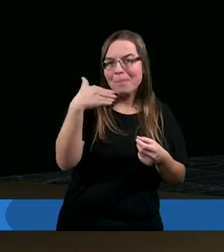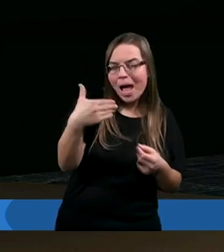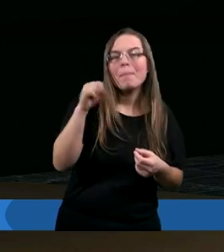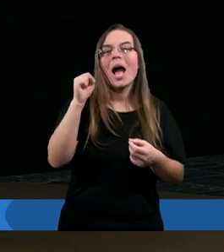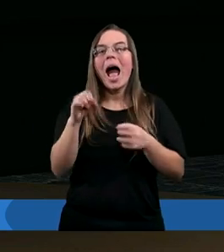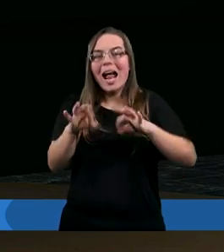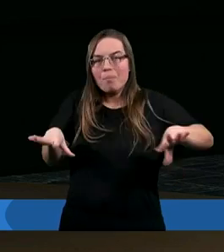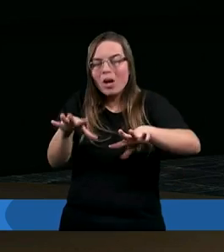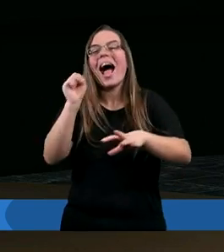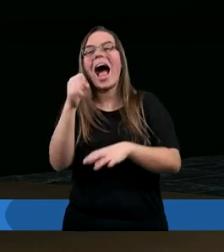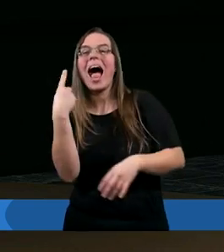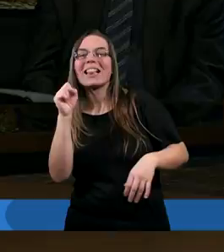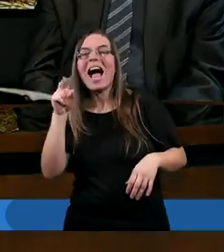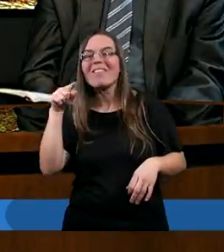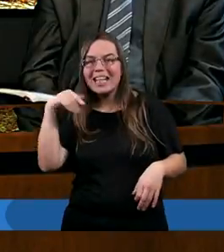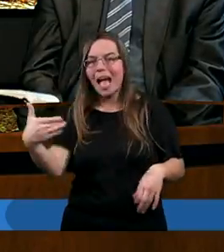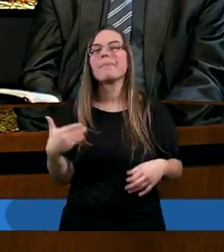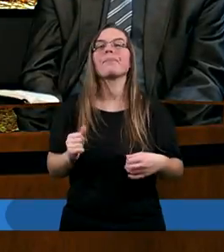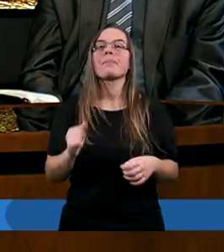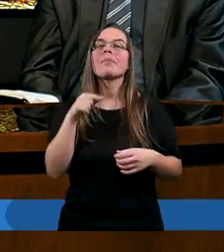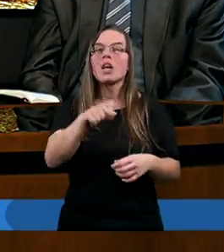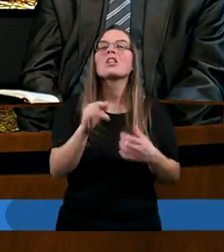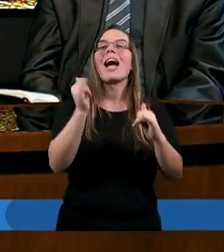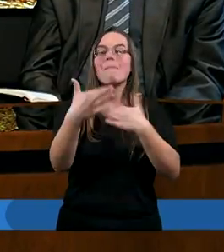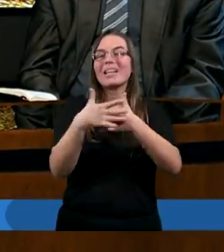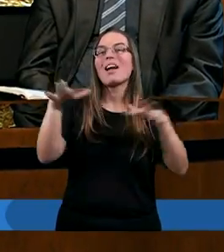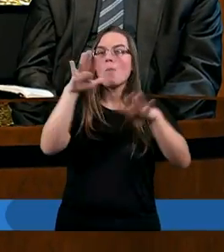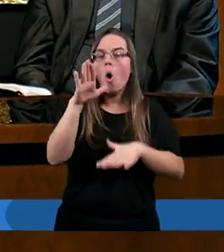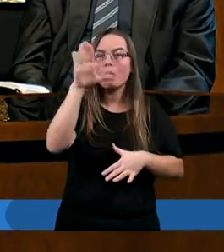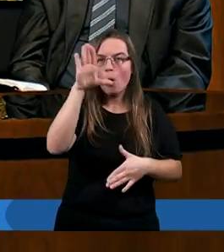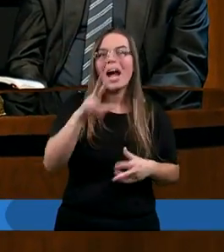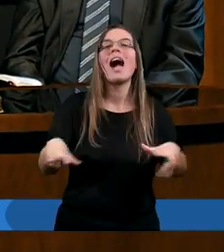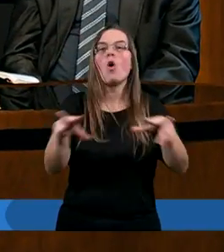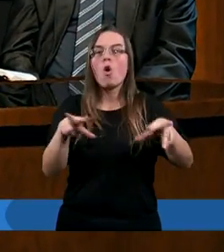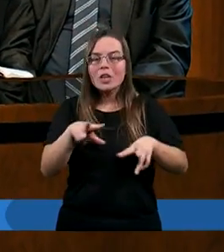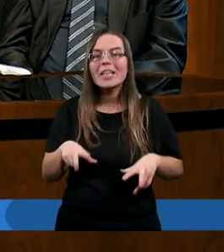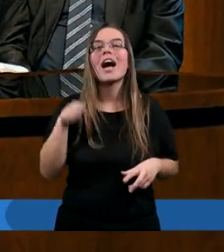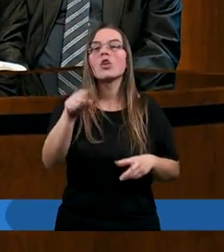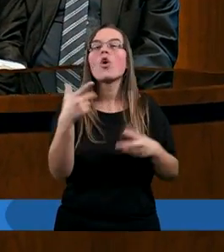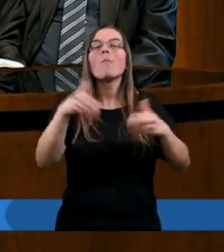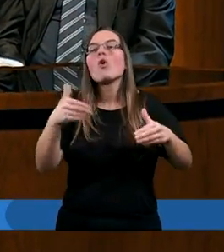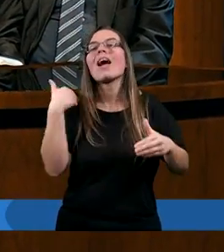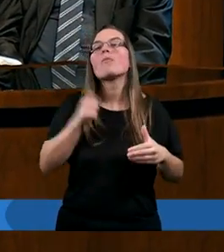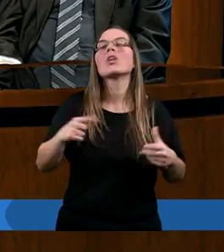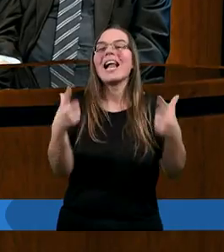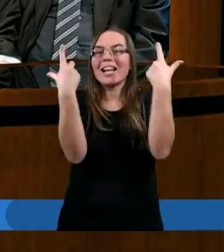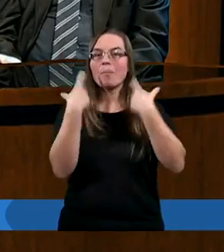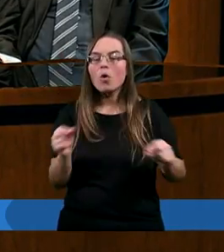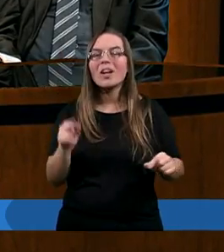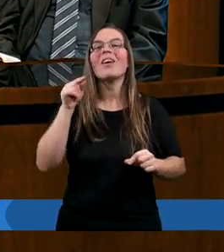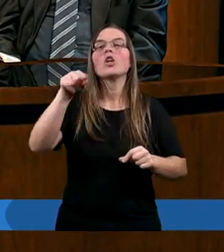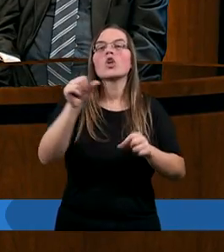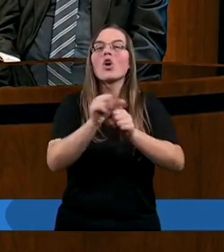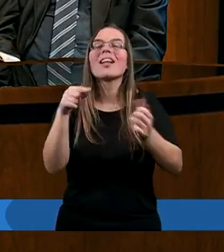nim spokrewniony, a Dawidem. Więc blisko Boga rodzina. I można było się spodziewać, że powie